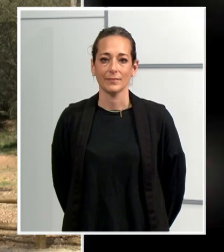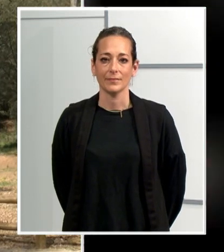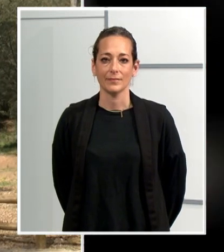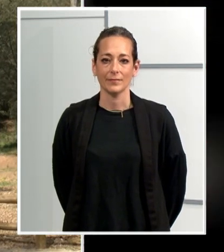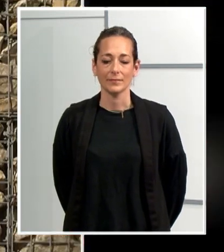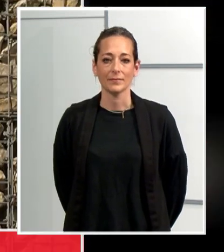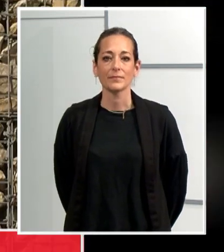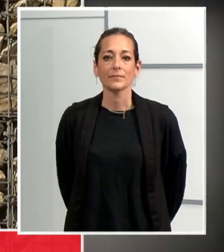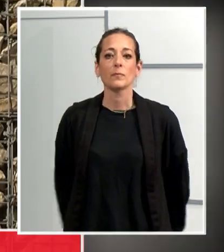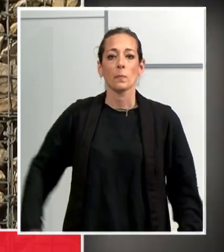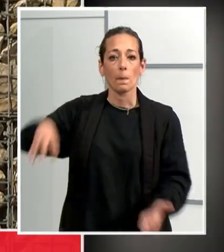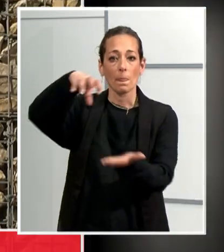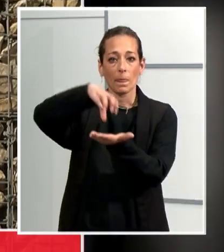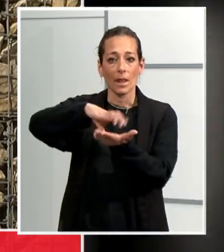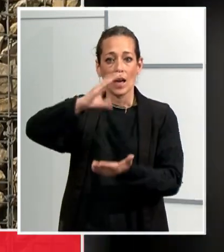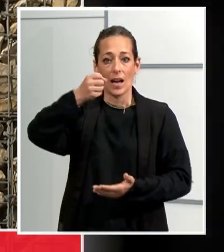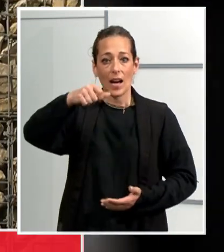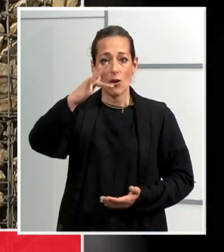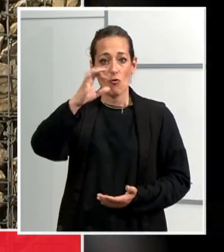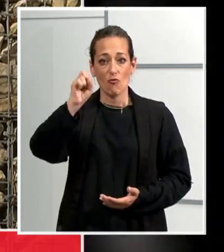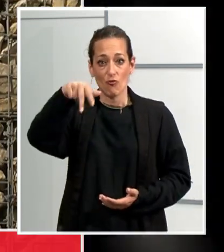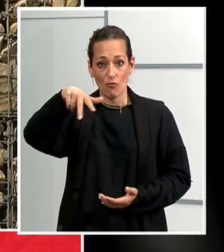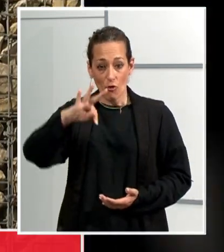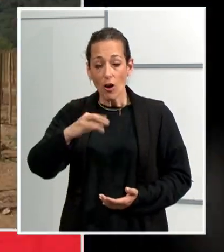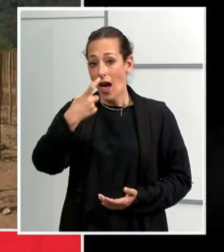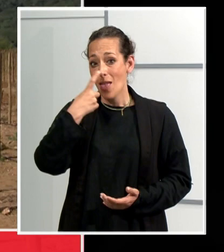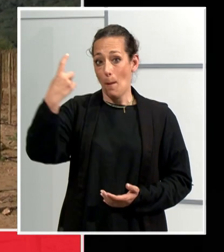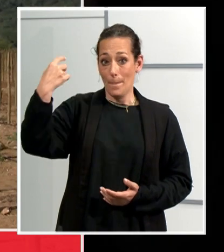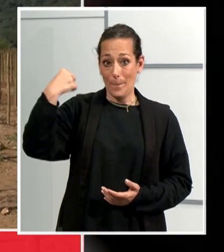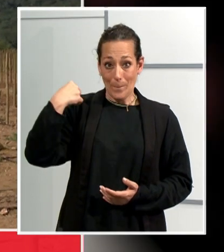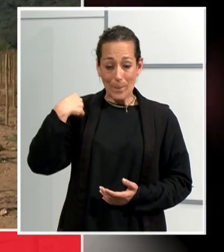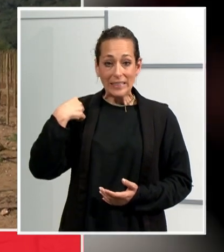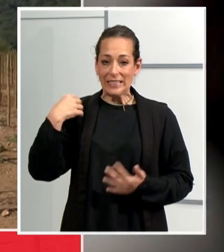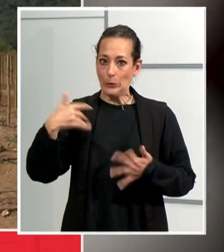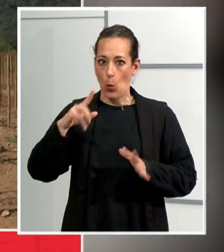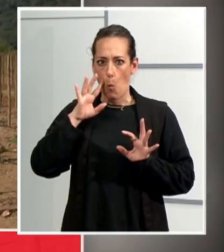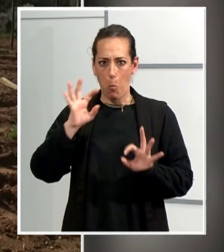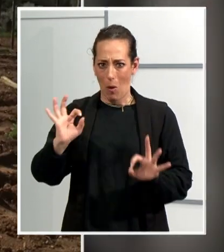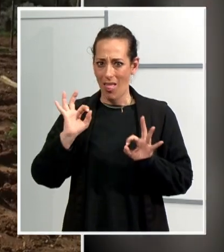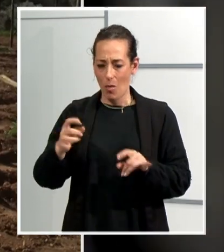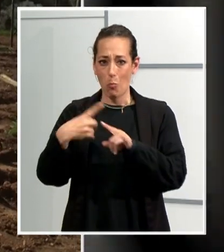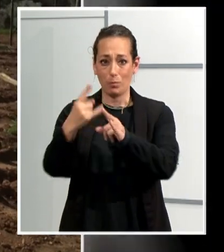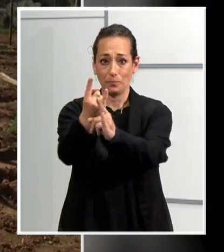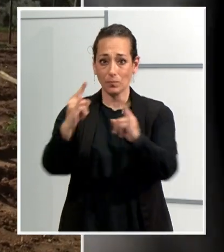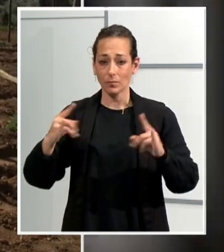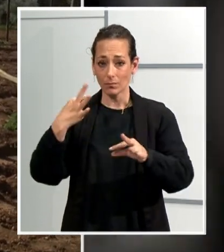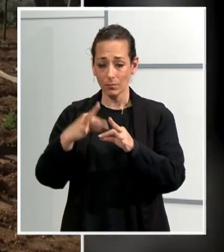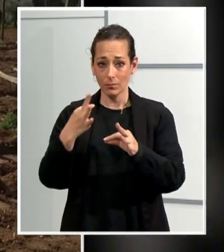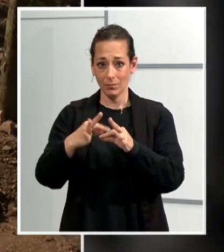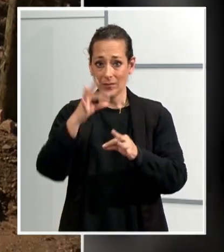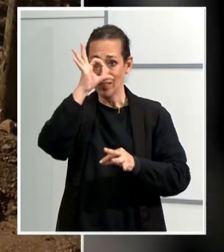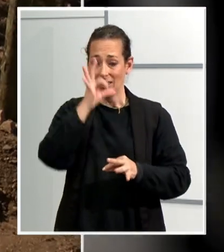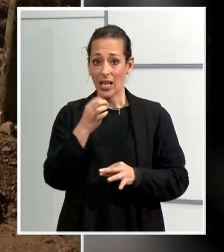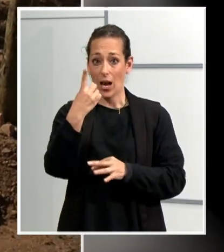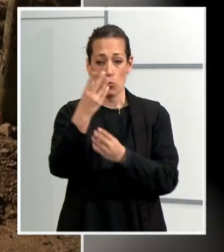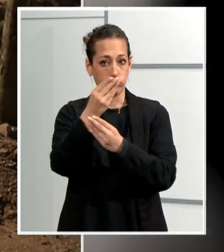La finca de Can Font de Gaillà va fer una arriscada posta fa un any amb la recuperació d'una varietat de raïm desapareguda fa un segle, el Terrasenc. Va